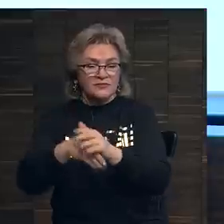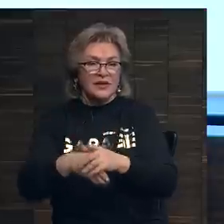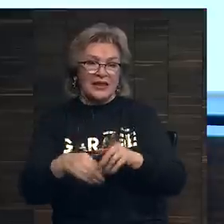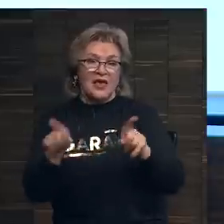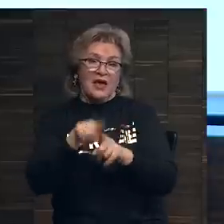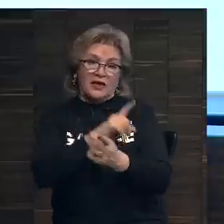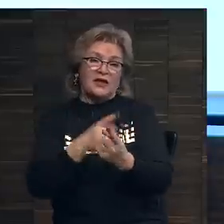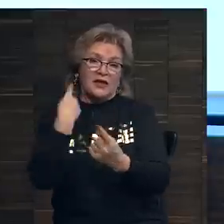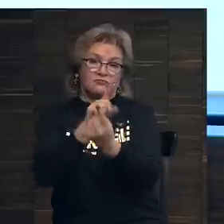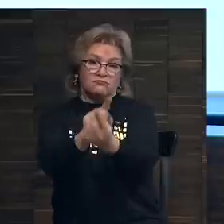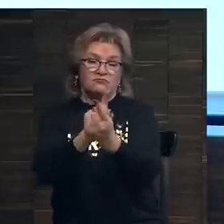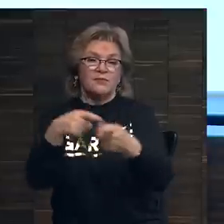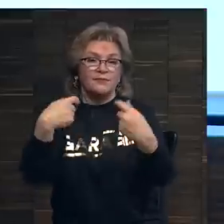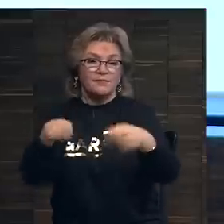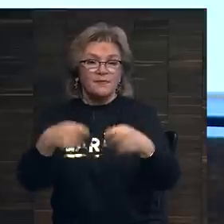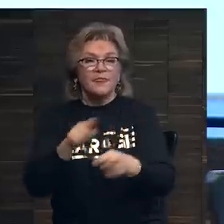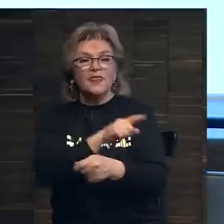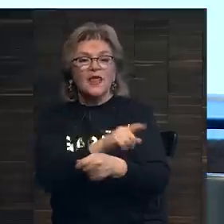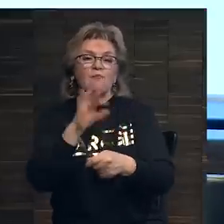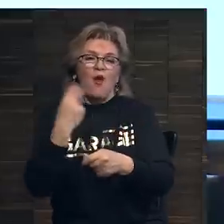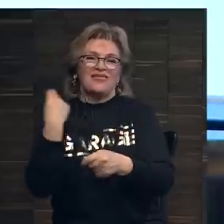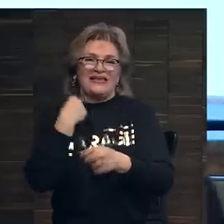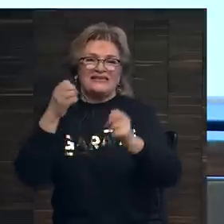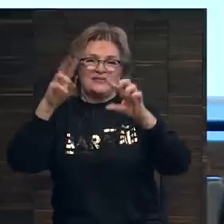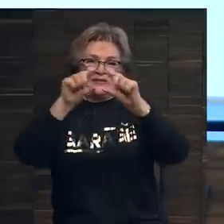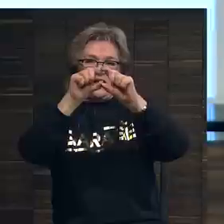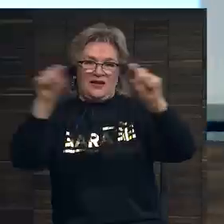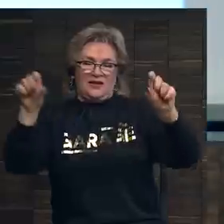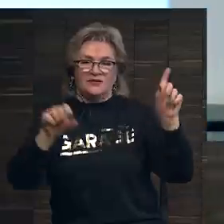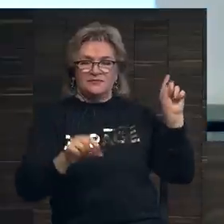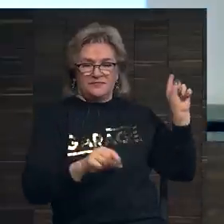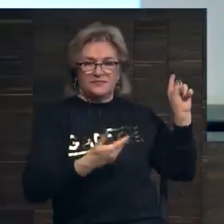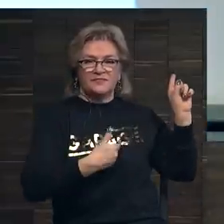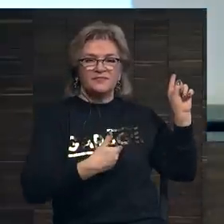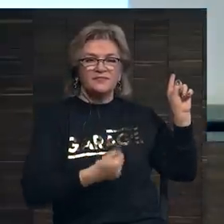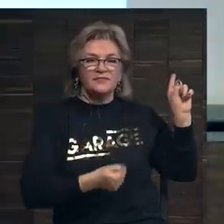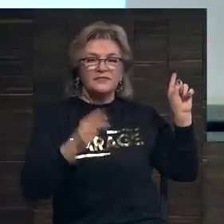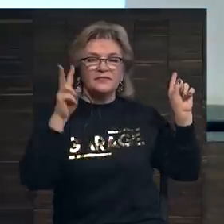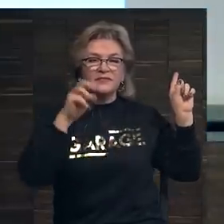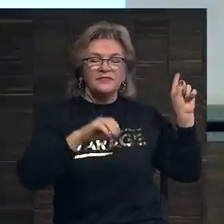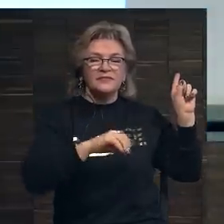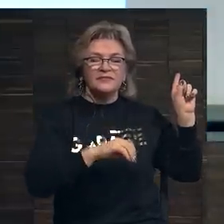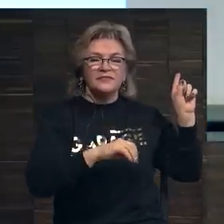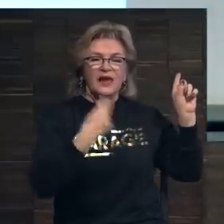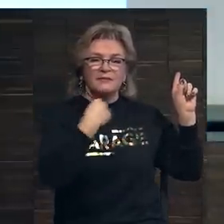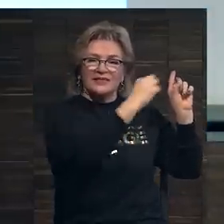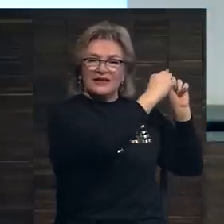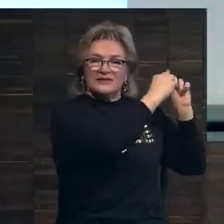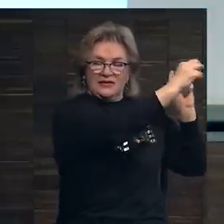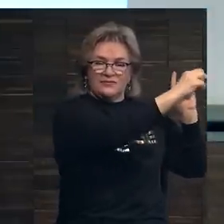частные продажи обозначаются по-английски специальным термином, так называемые treaty sales.